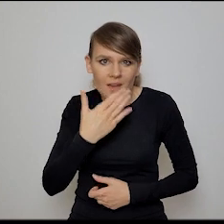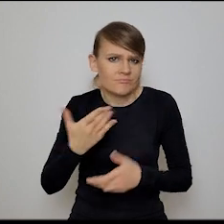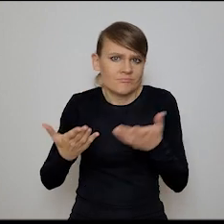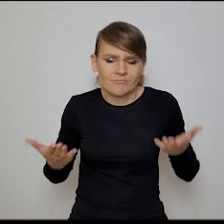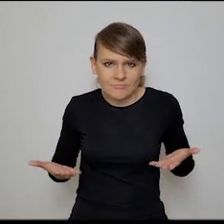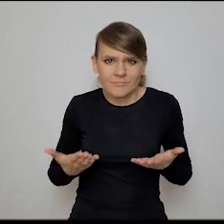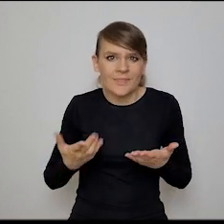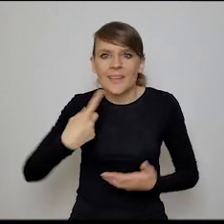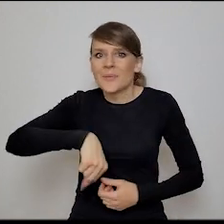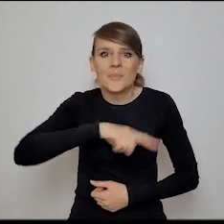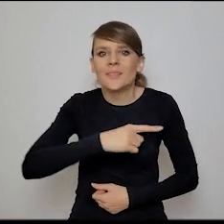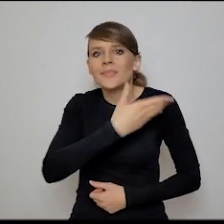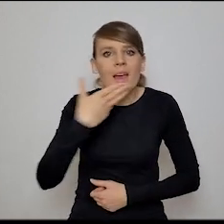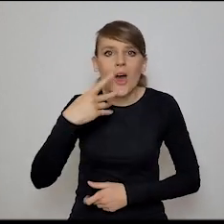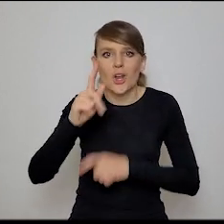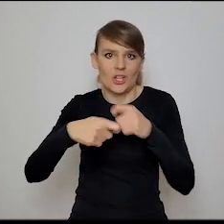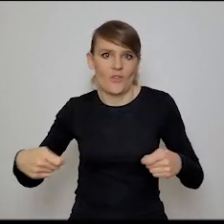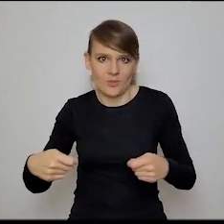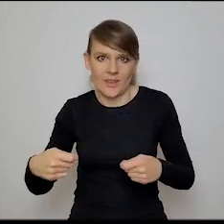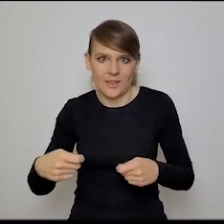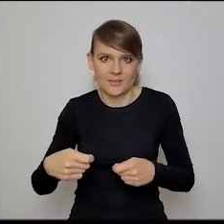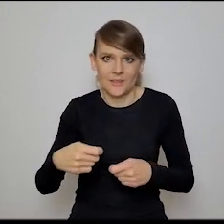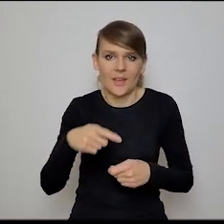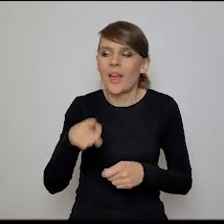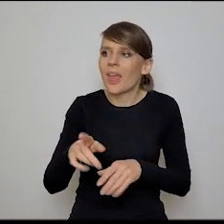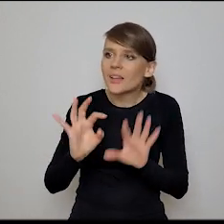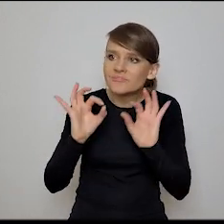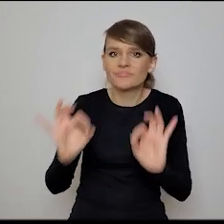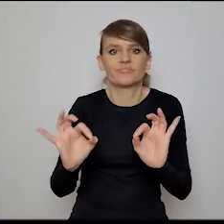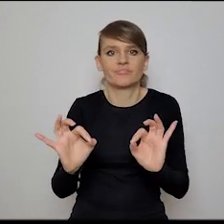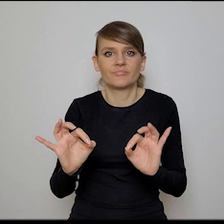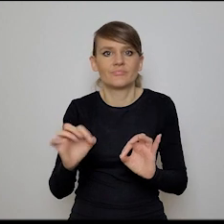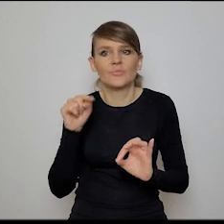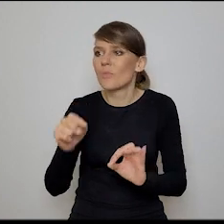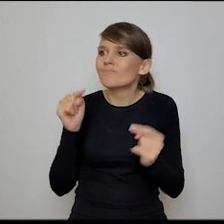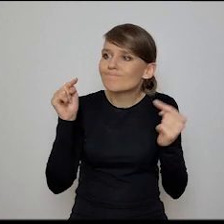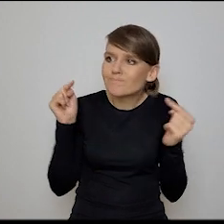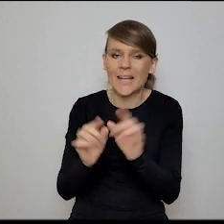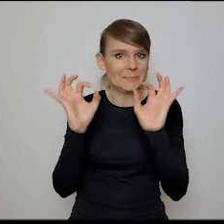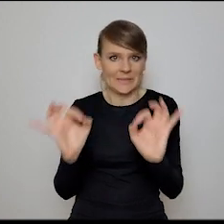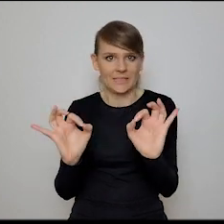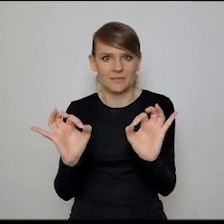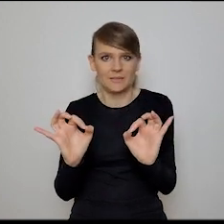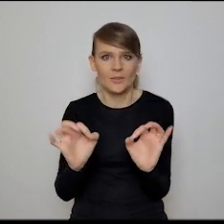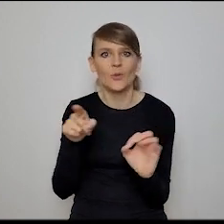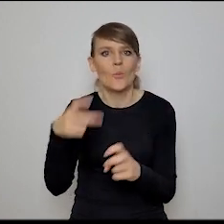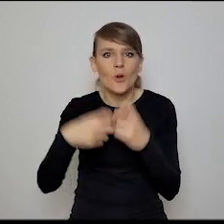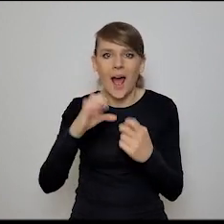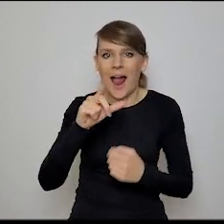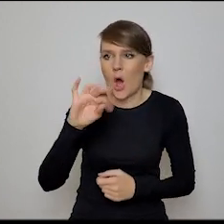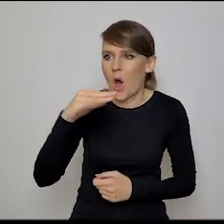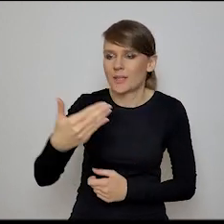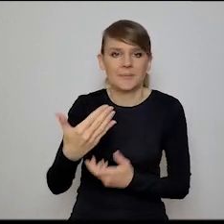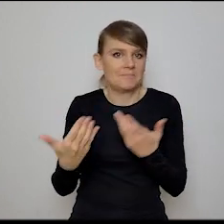nie mamy rozwiązania takiego accurate, takiego to the point, po prostu tego problemu algorytmicznego.